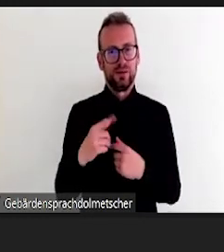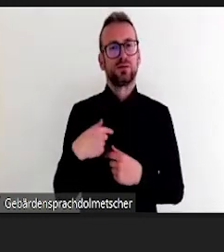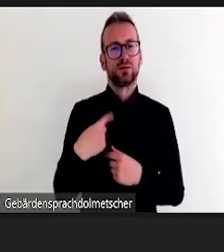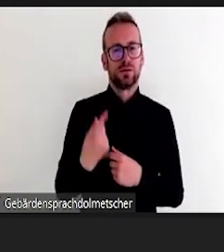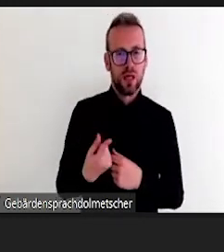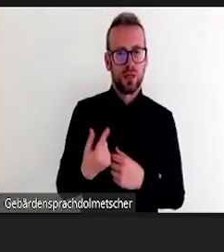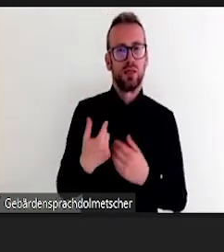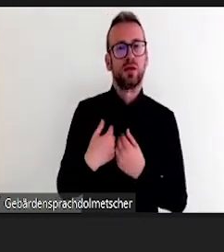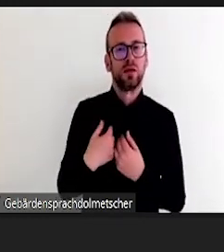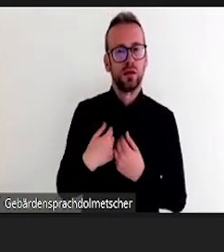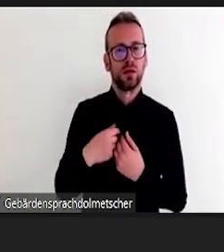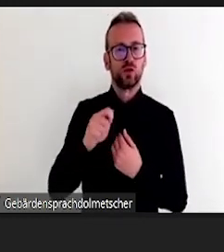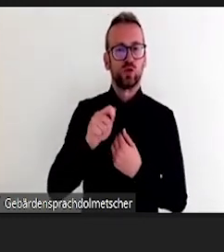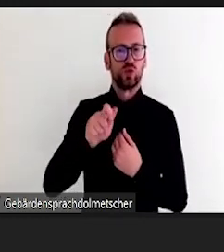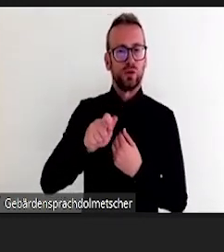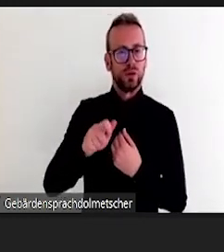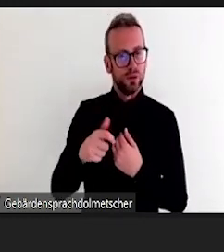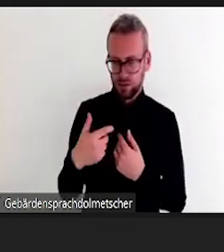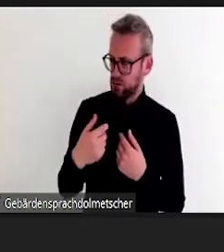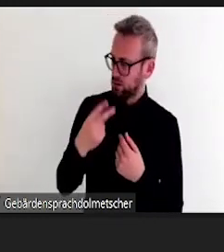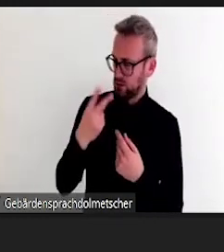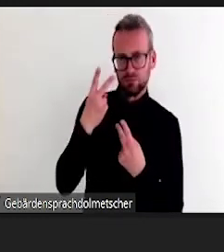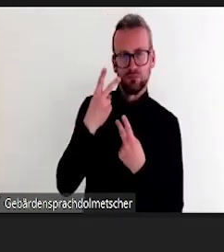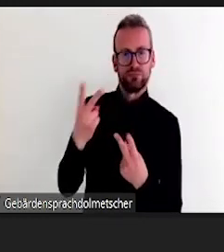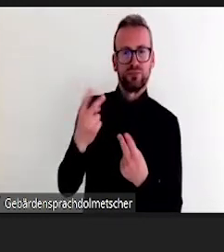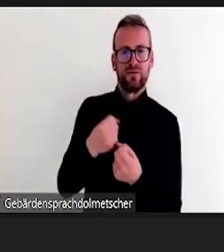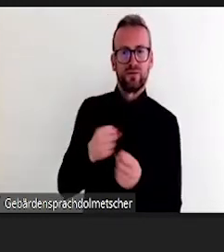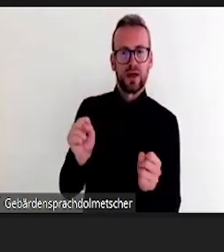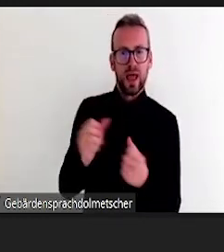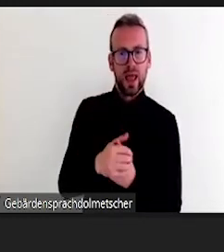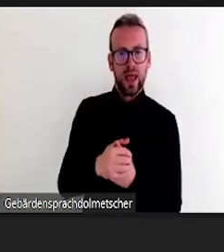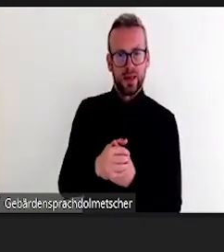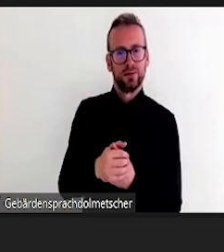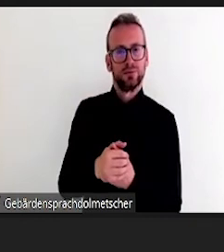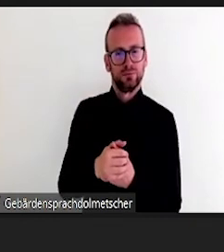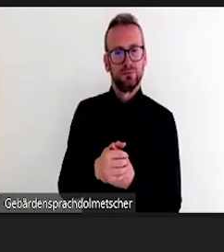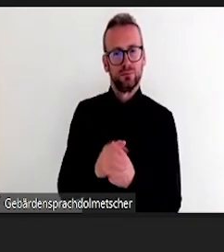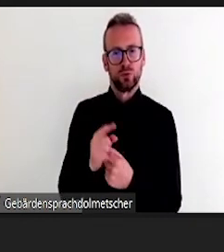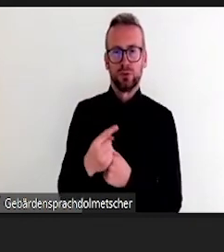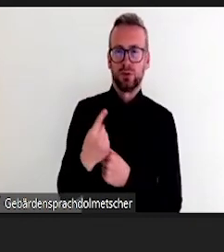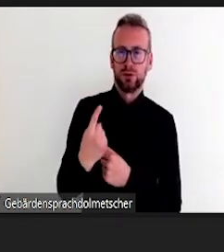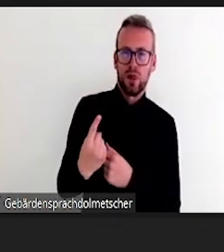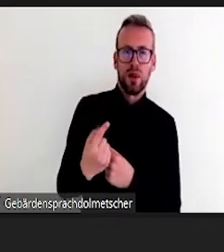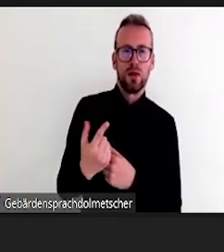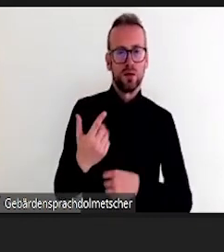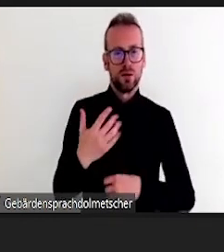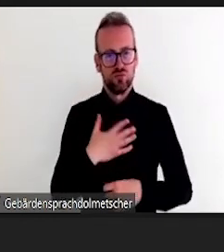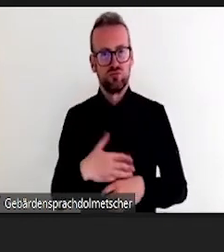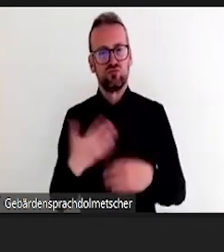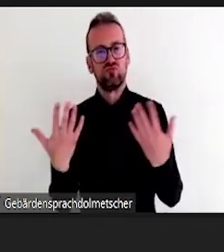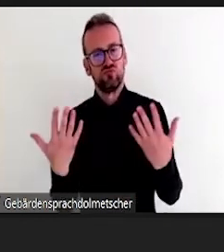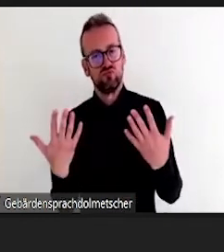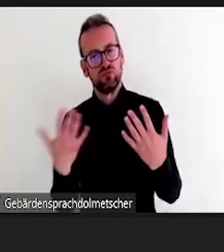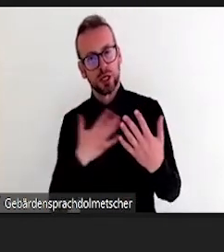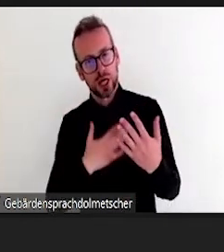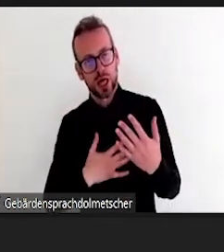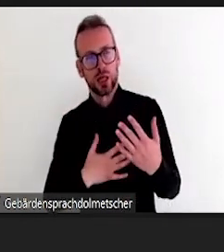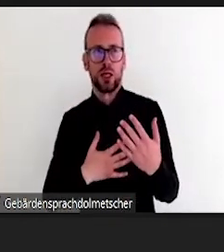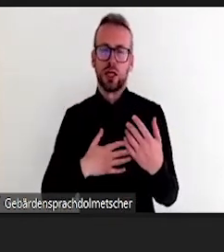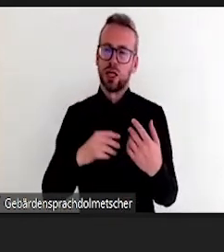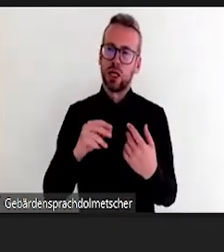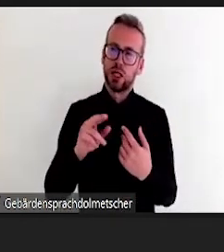Collage machen wollen, wie auch immer. Die haben sich jetzt hier für digital entschieden. Die haben als Sinnbild einen Baum genommen.